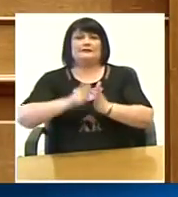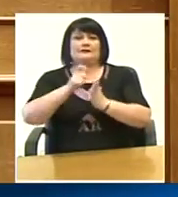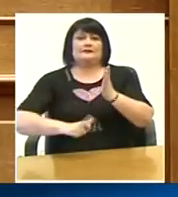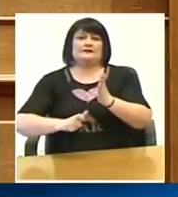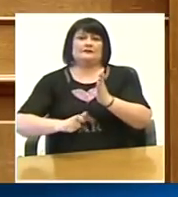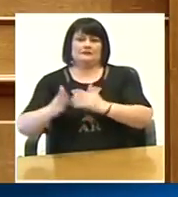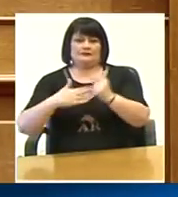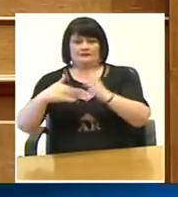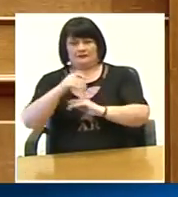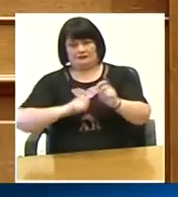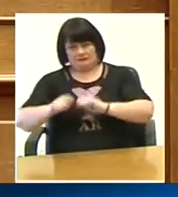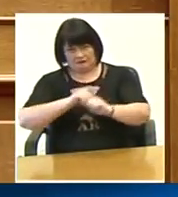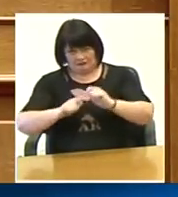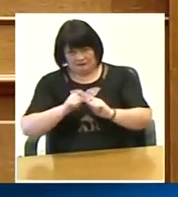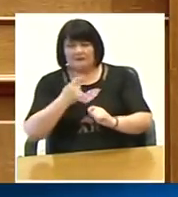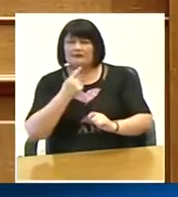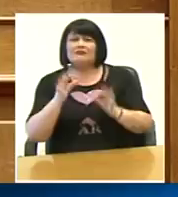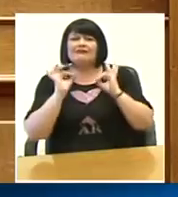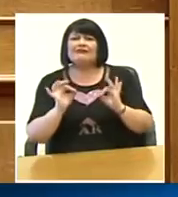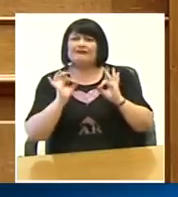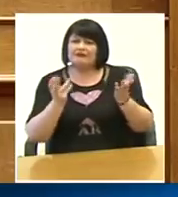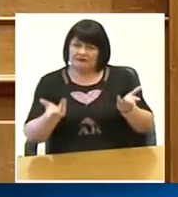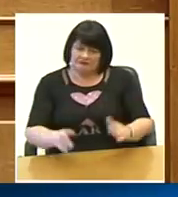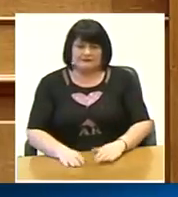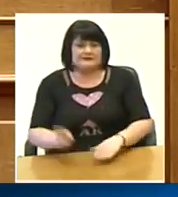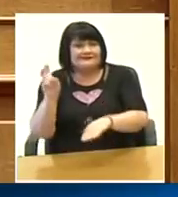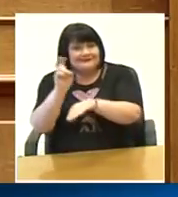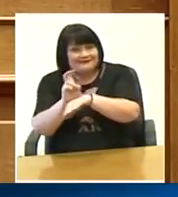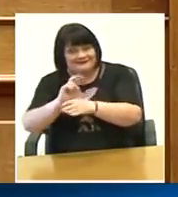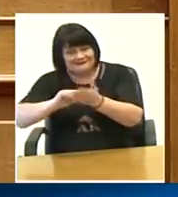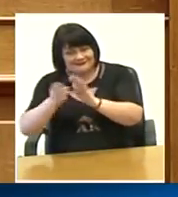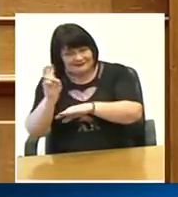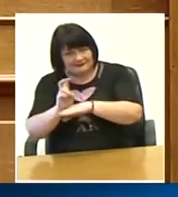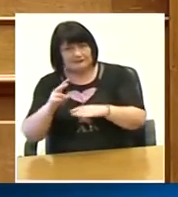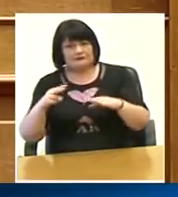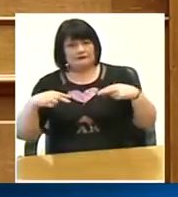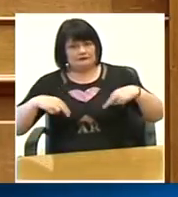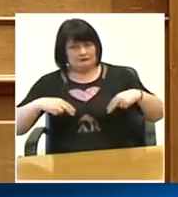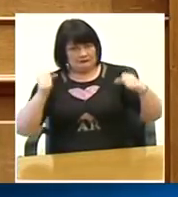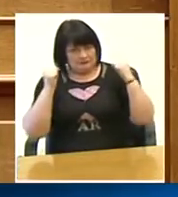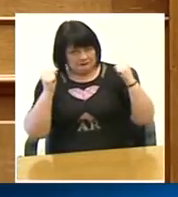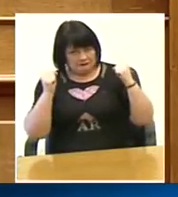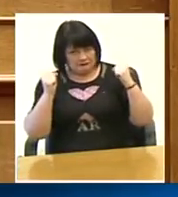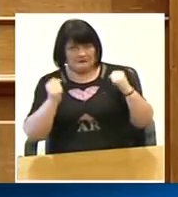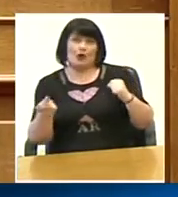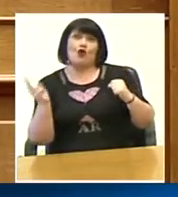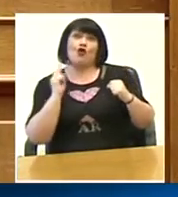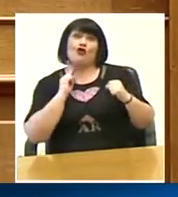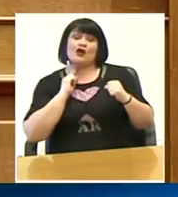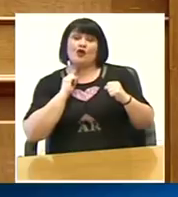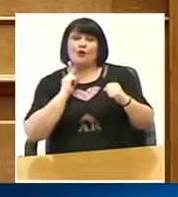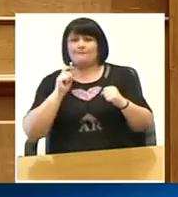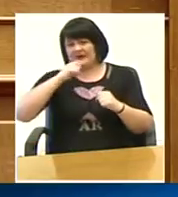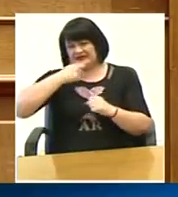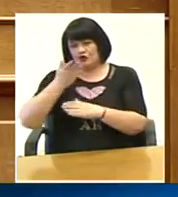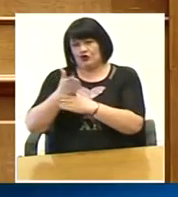και τα λέω συγκεκριμένα από το αποθεματικό του Υπουργείου Υγείας ένα κωδικό κρυφό ο οποίος